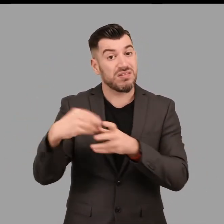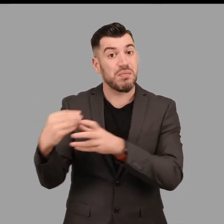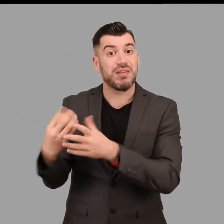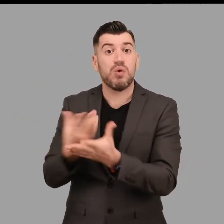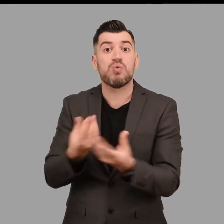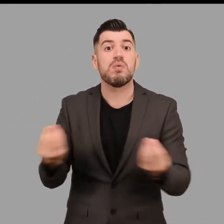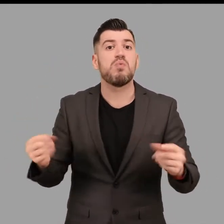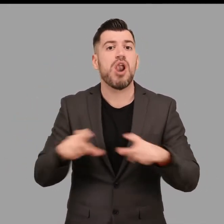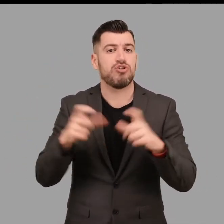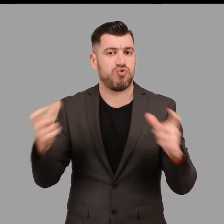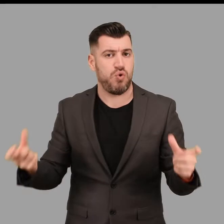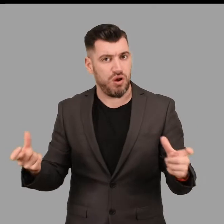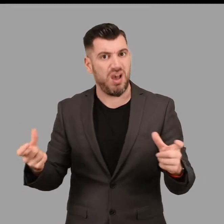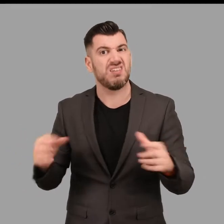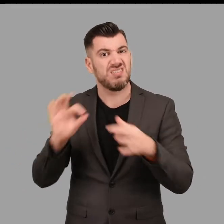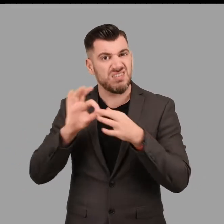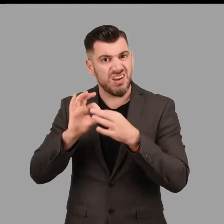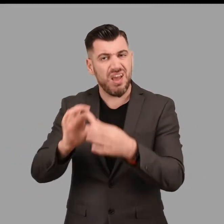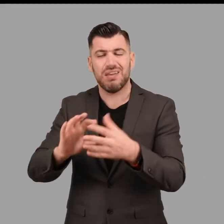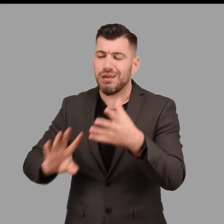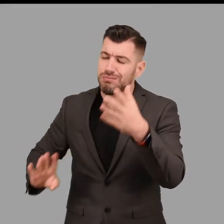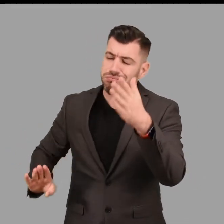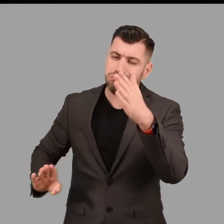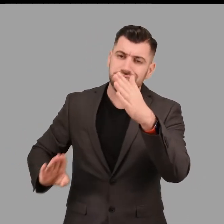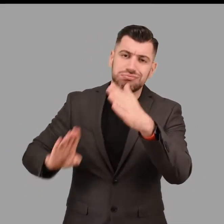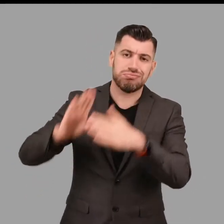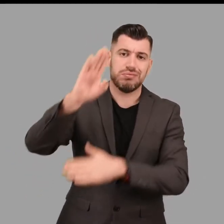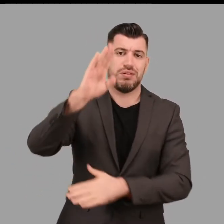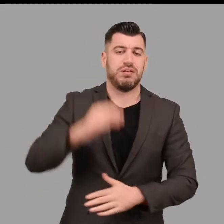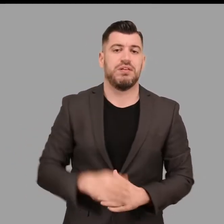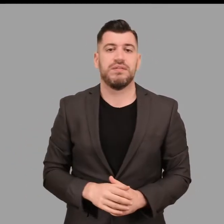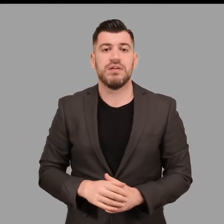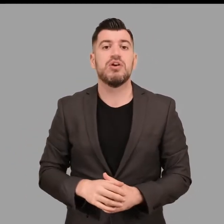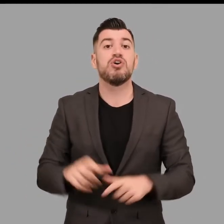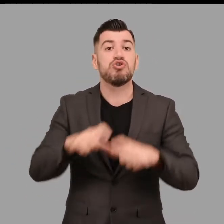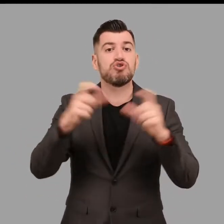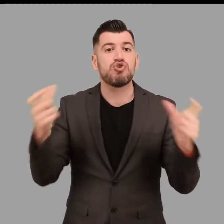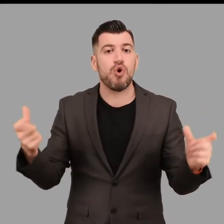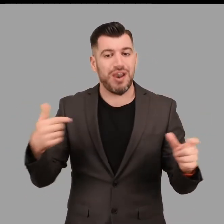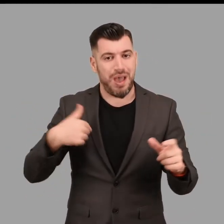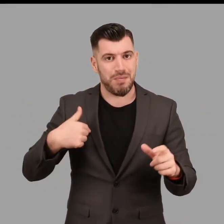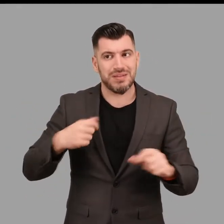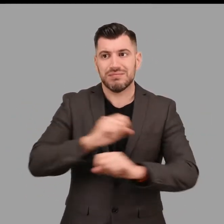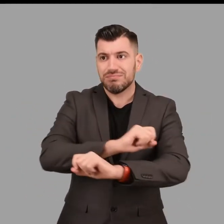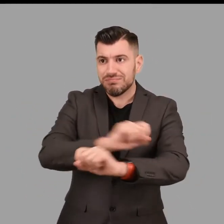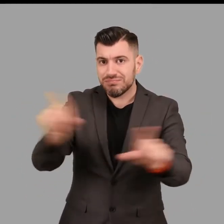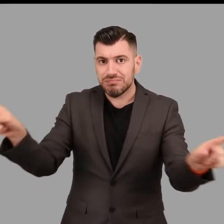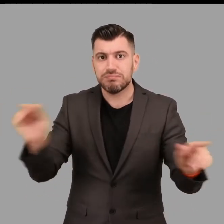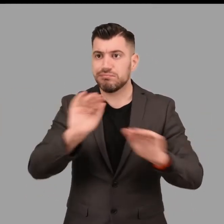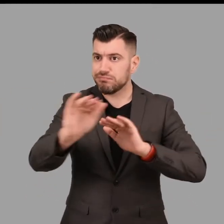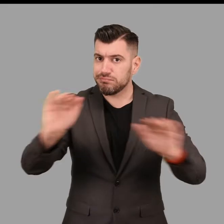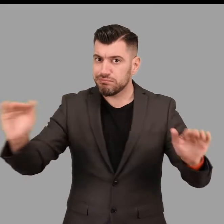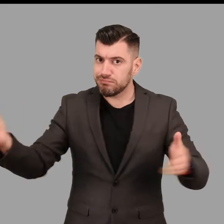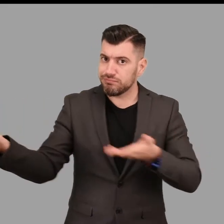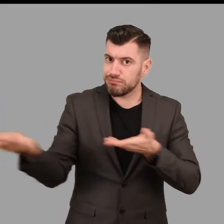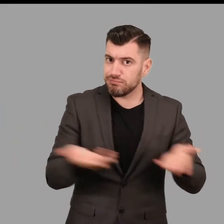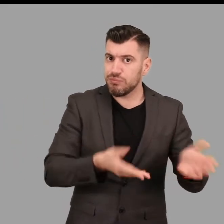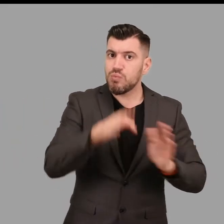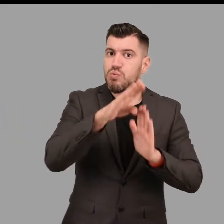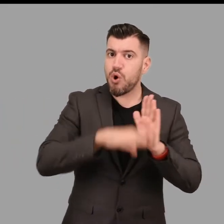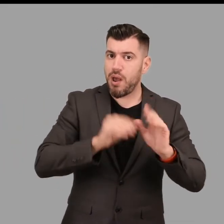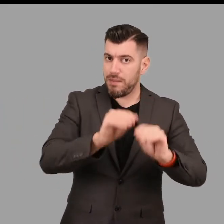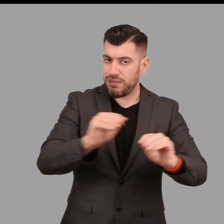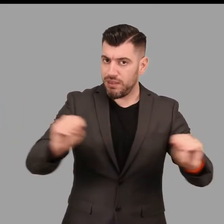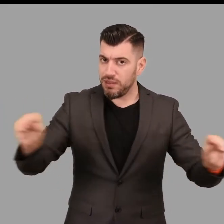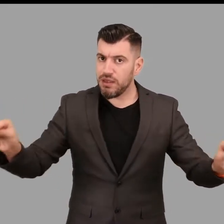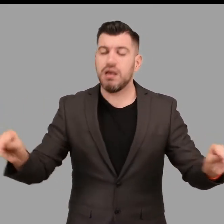ακολουθεί αυξητική πορεία. Τα σχολεία ενημερώνονται εγγράφως στην αρχή κάθε χρονιάς μέσω των αρμόδιων διευθύνσεων εκπαίδευσης